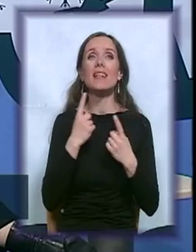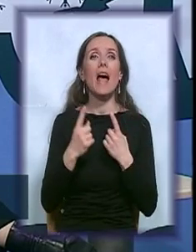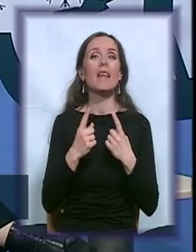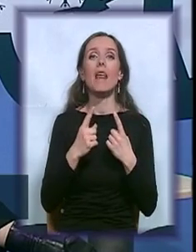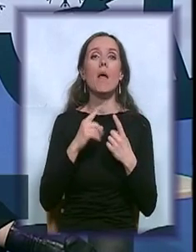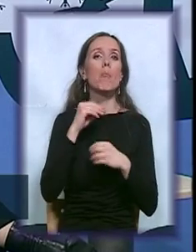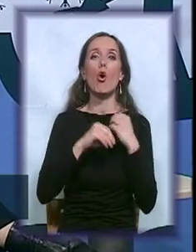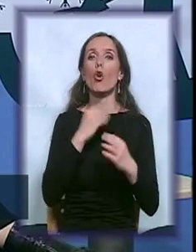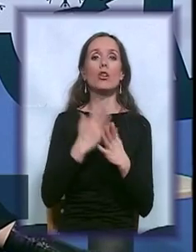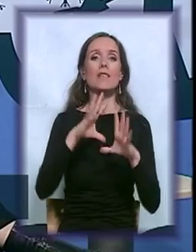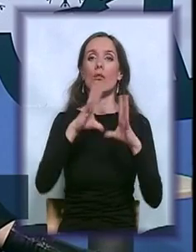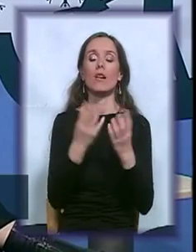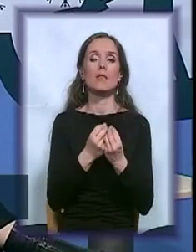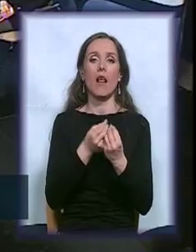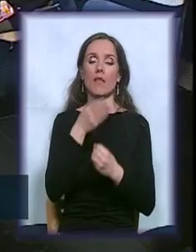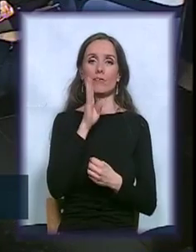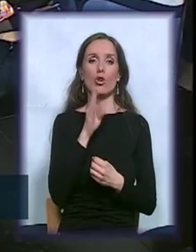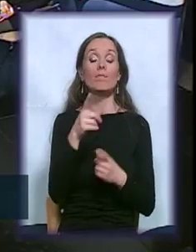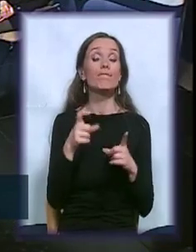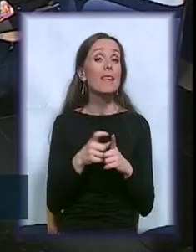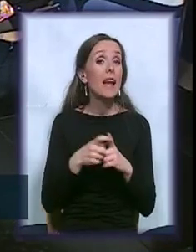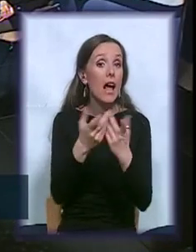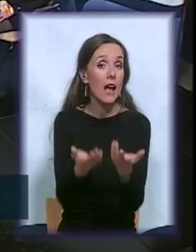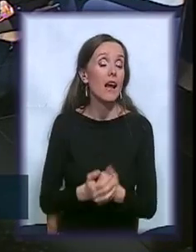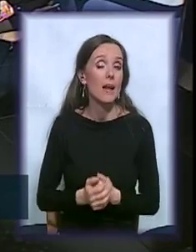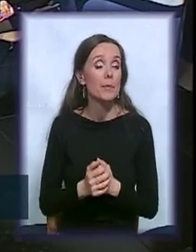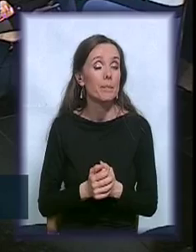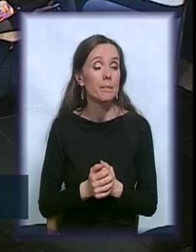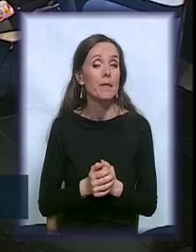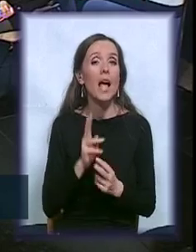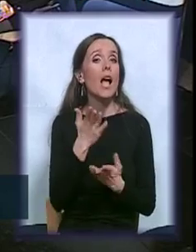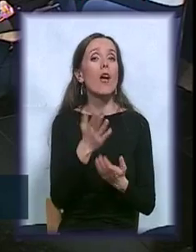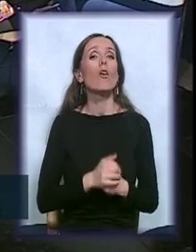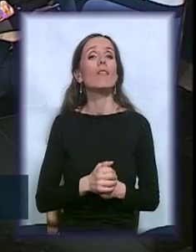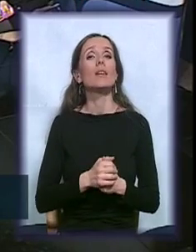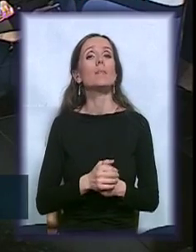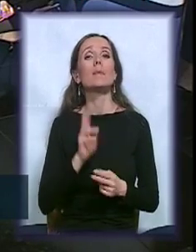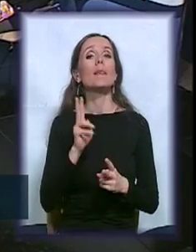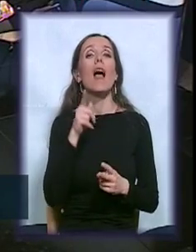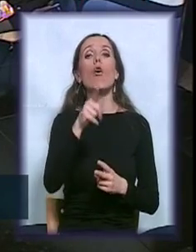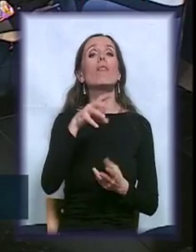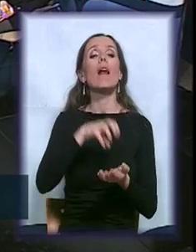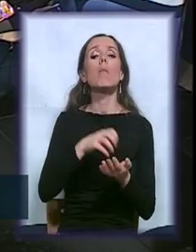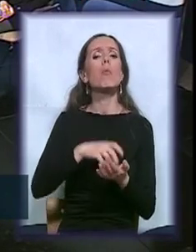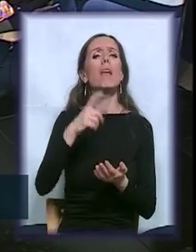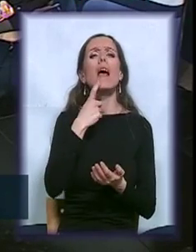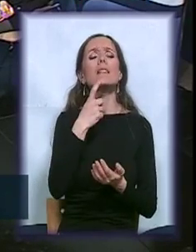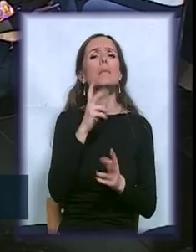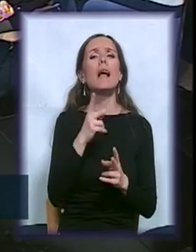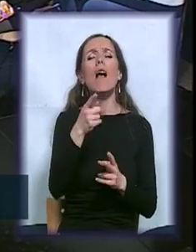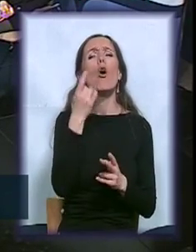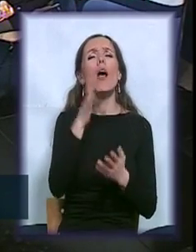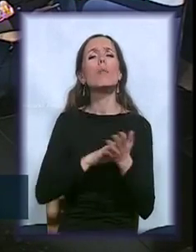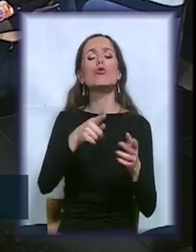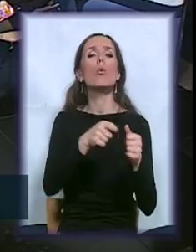sve porodice. Dragane, a kako izlazite vi na kraju Europolice Srpskoj? Kada ste vi krevali sa radom u